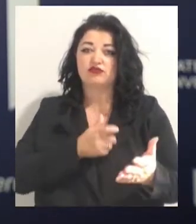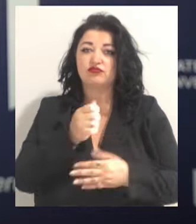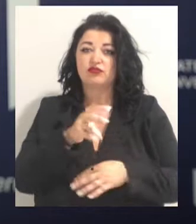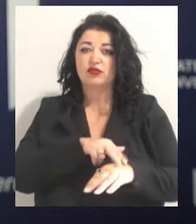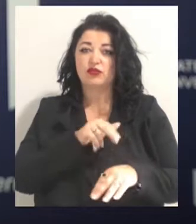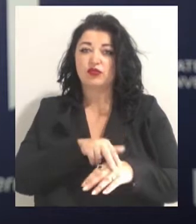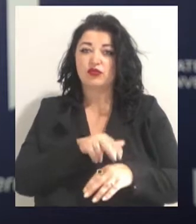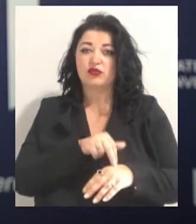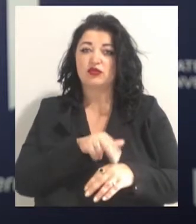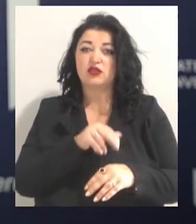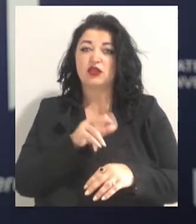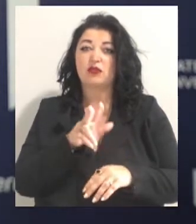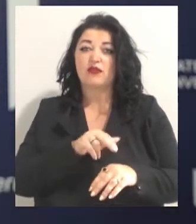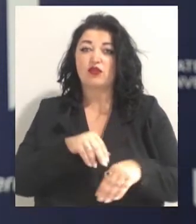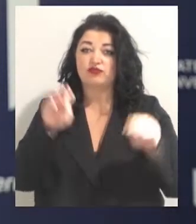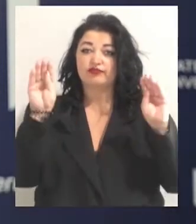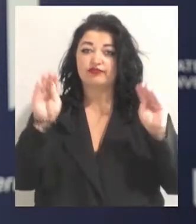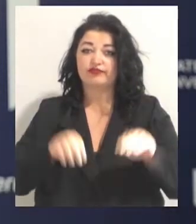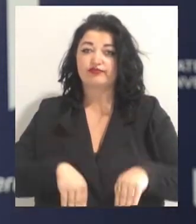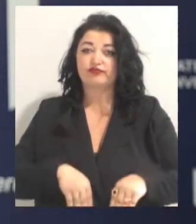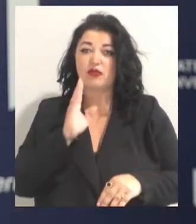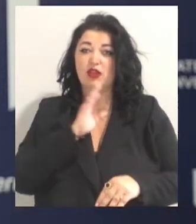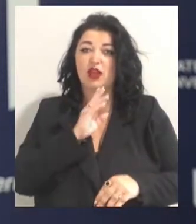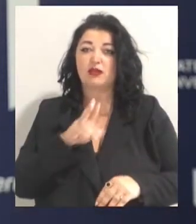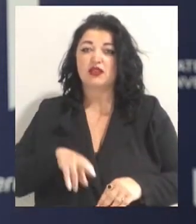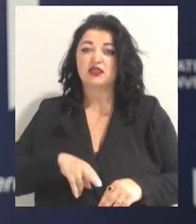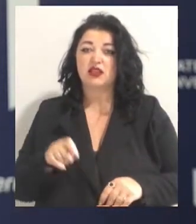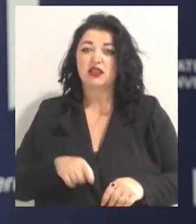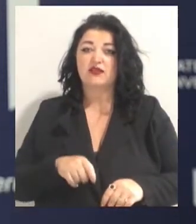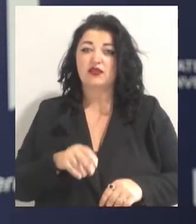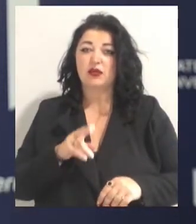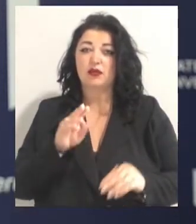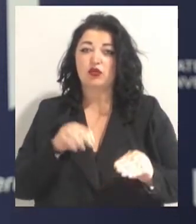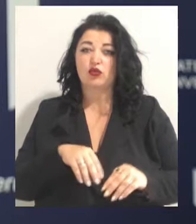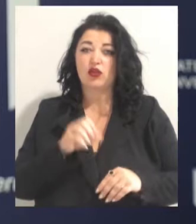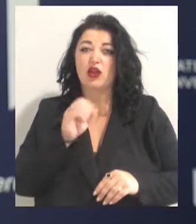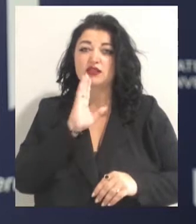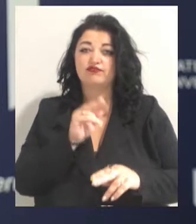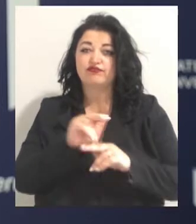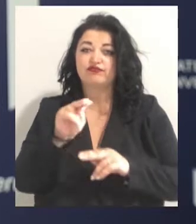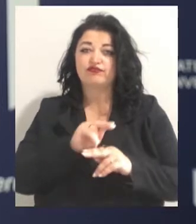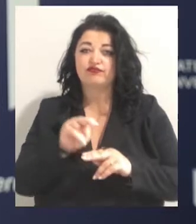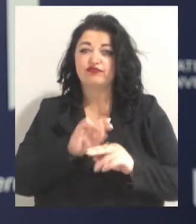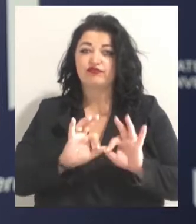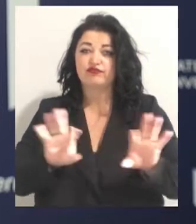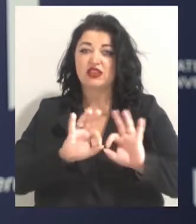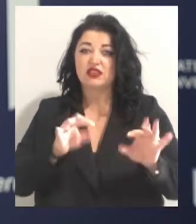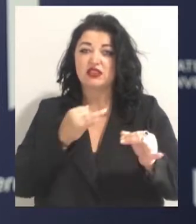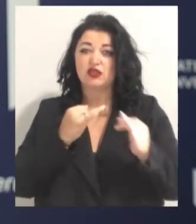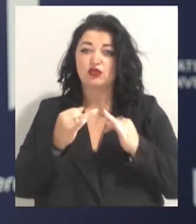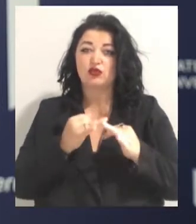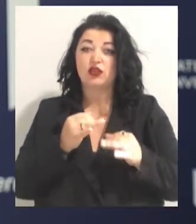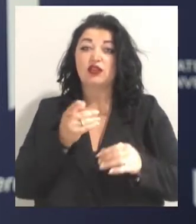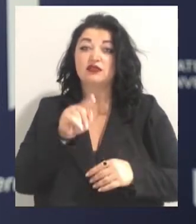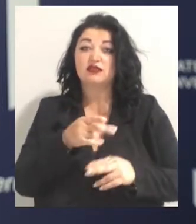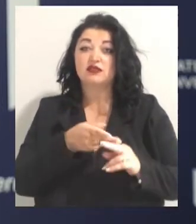Правоохоронці склали відносно матері адміністративний протокол, а з її донькою провели виховну бесіду. Саме в цей час дівчина і познайомилась